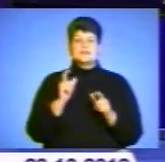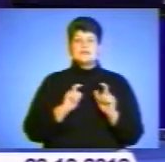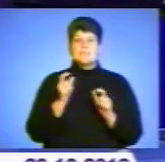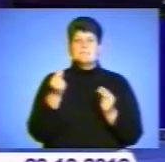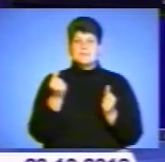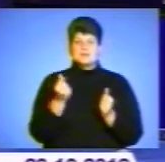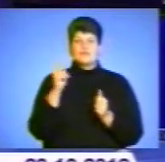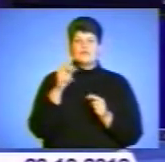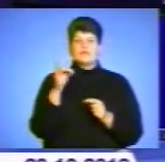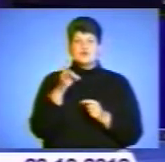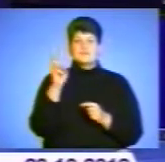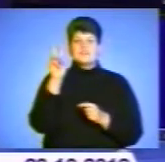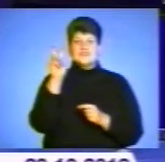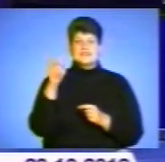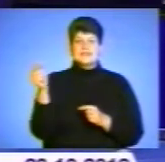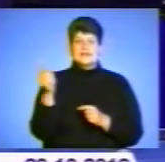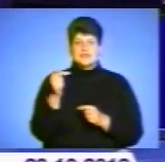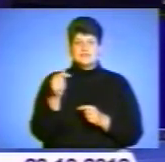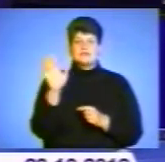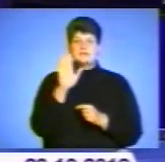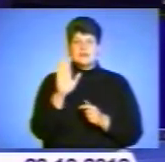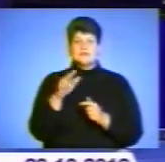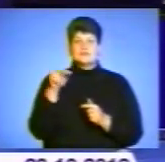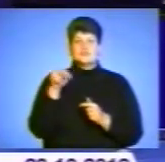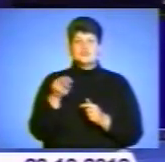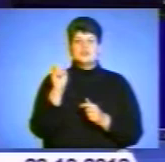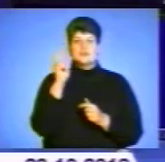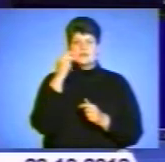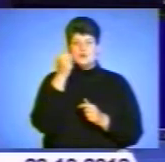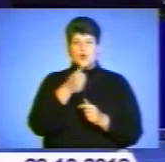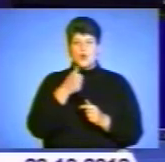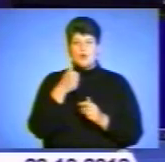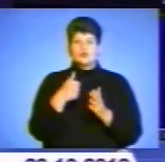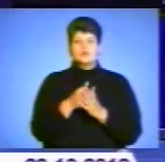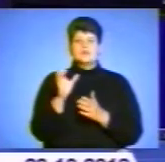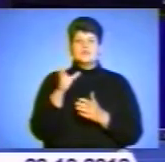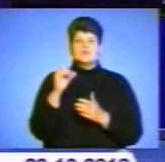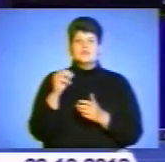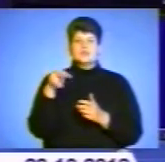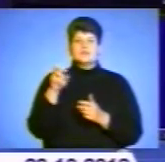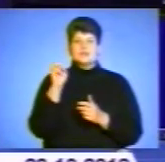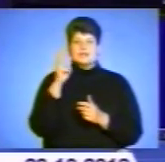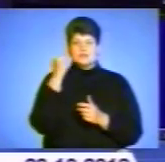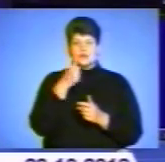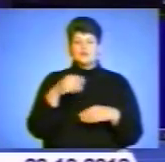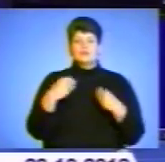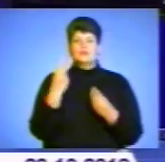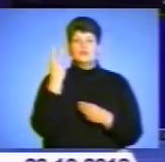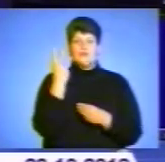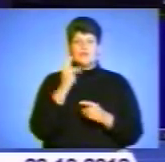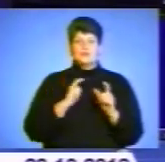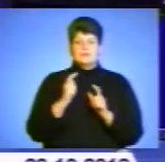у розмірі 200 гривень на місяць з вересня 2012 року по січень 2013 року призначено двом студентам